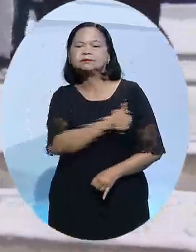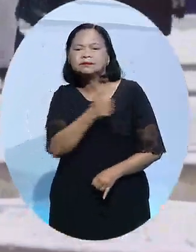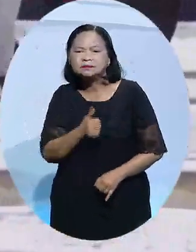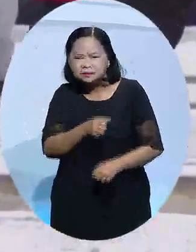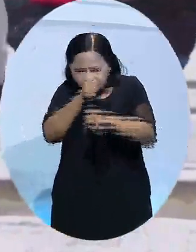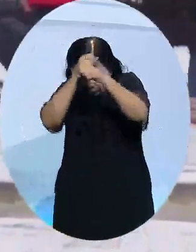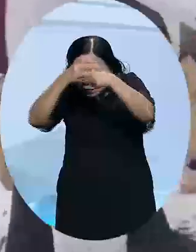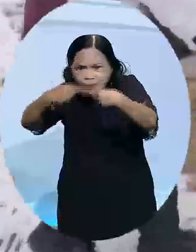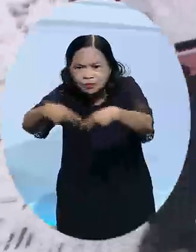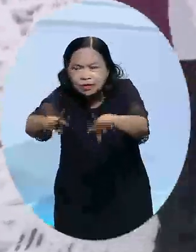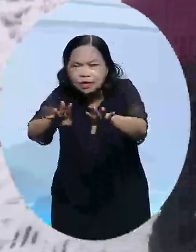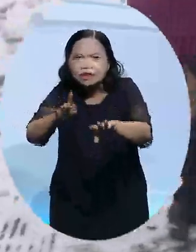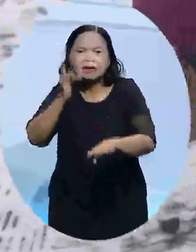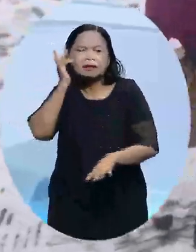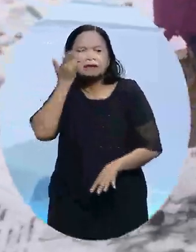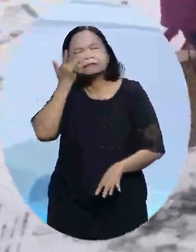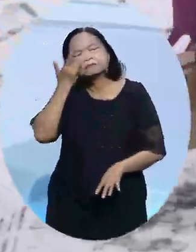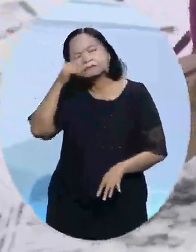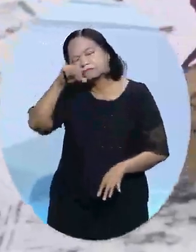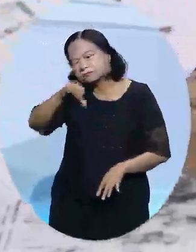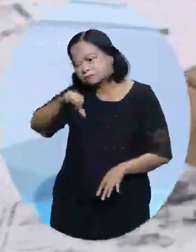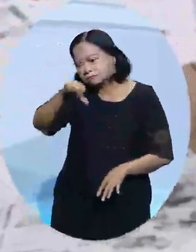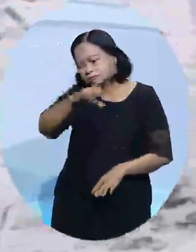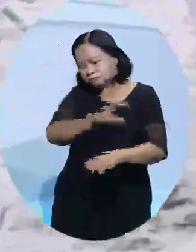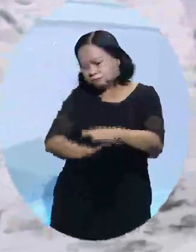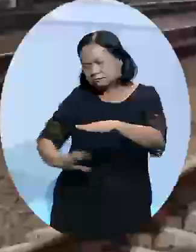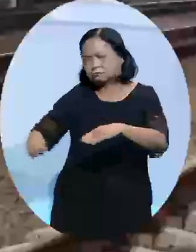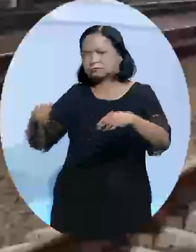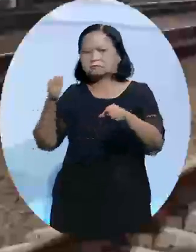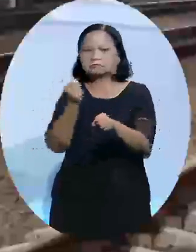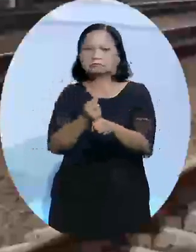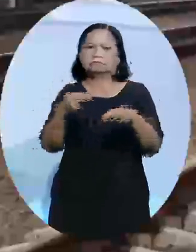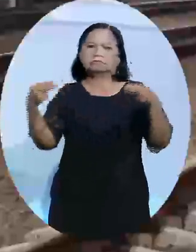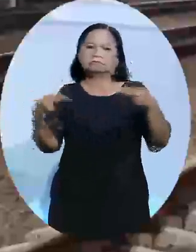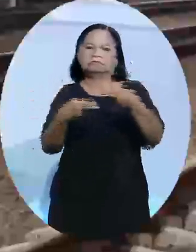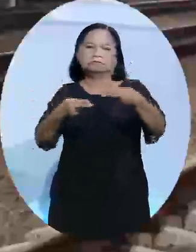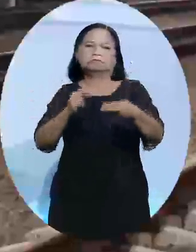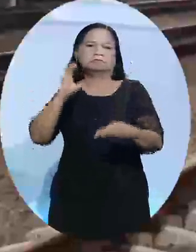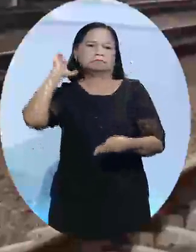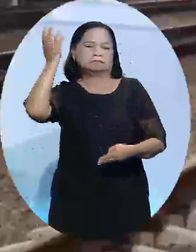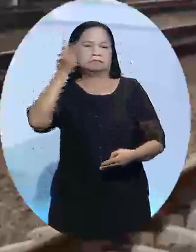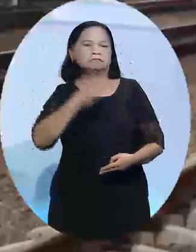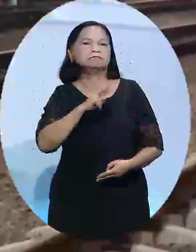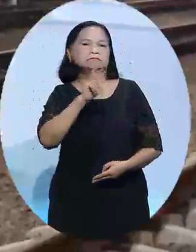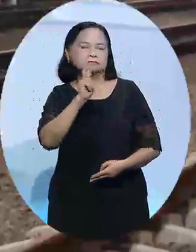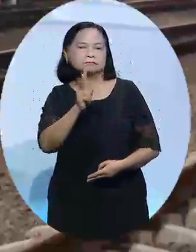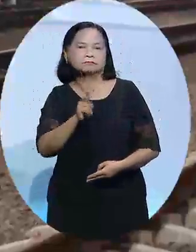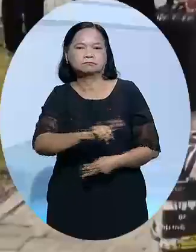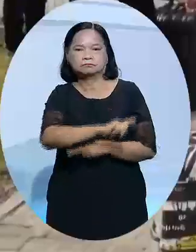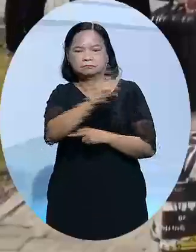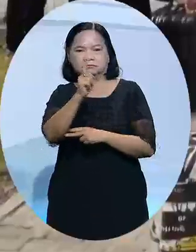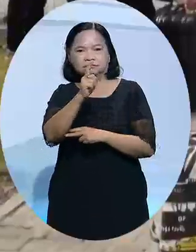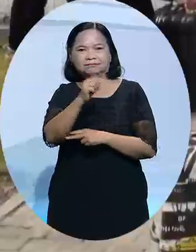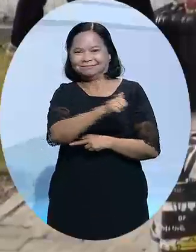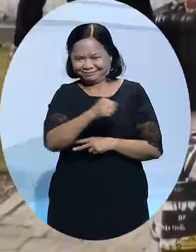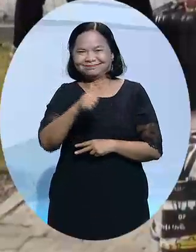nạn từ Ukraine là cuộc khủng hoảng tồi tệ nhất tại châu Âu kể từ sau chiến tranh thế giới thứ hai. Tuy nhiên, trong những ngày gần đây, con số này đã